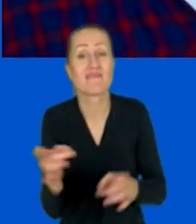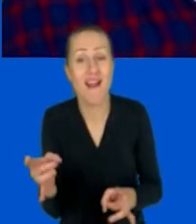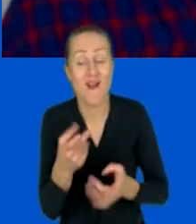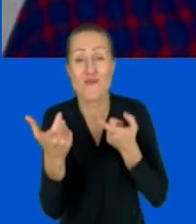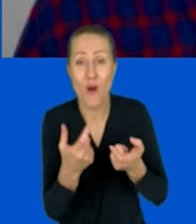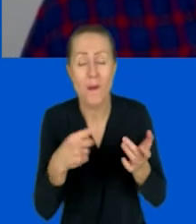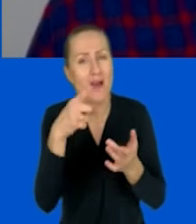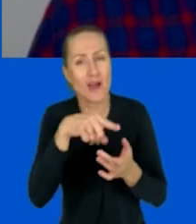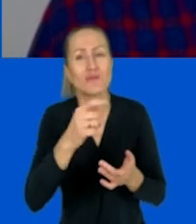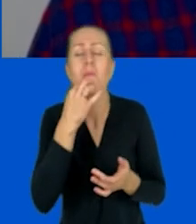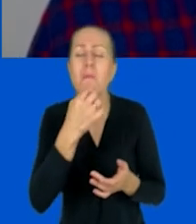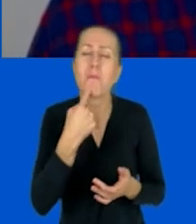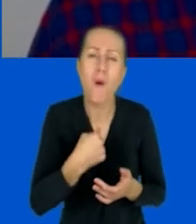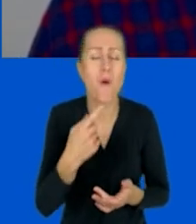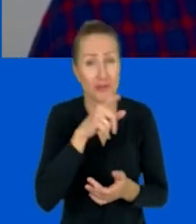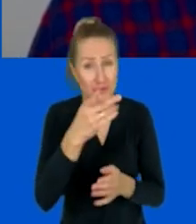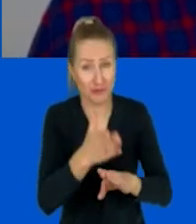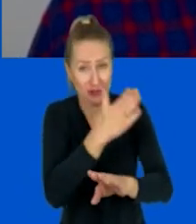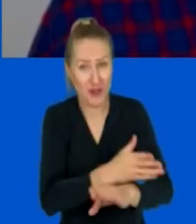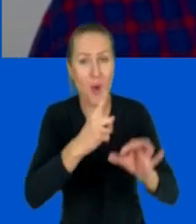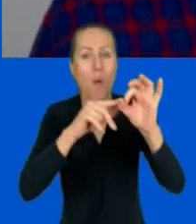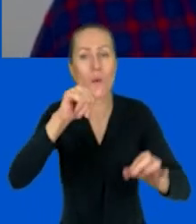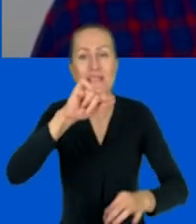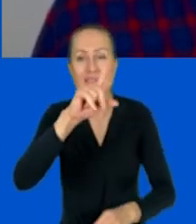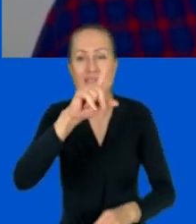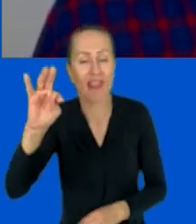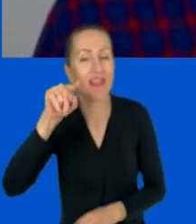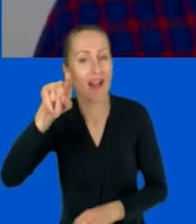już graliście w Quizlet. Czy graliście w Quizlet Live?